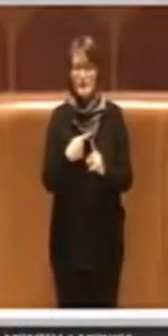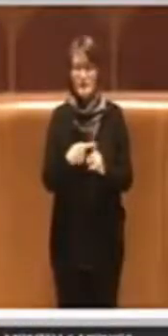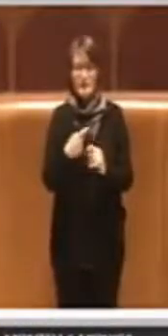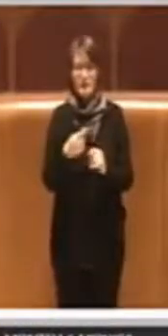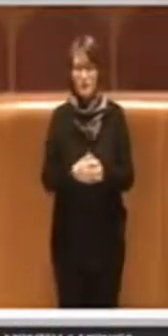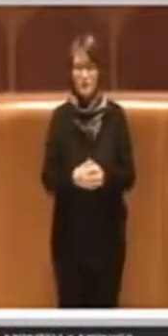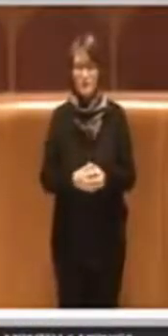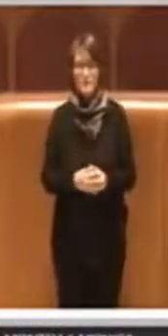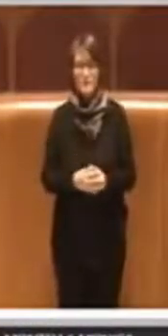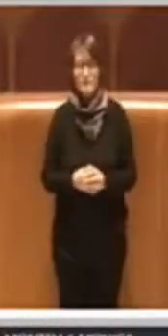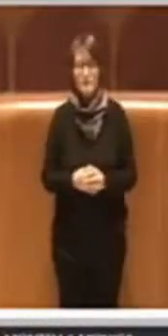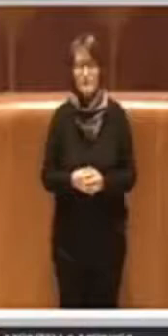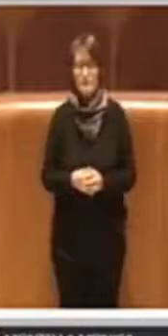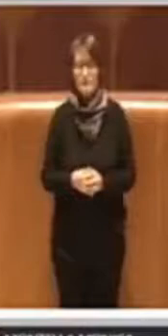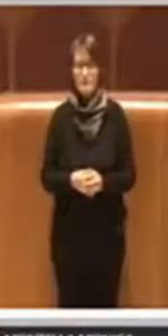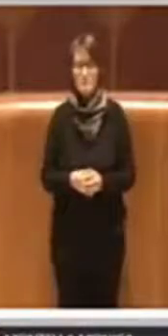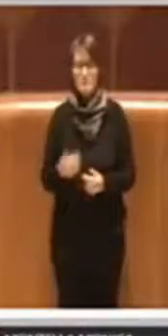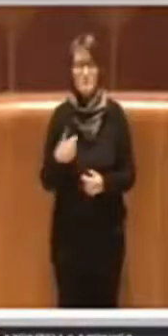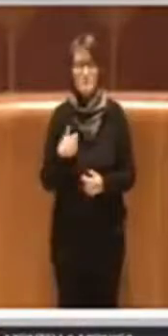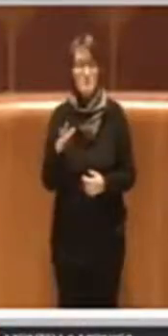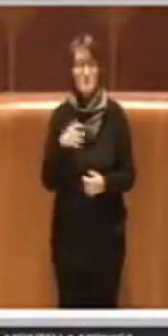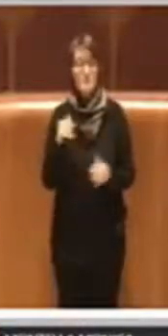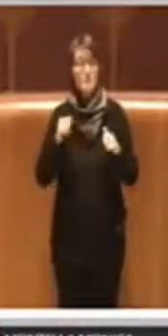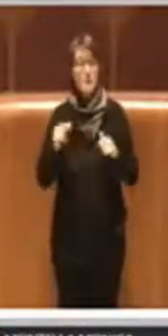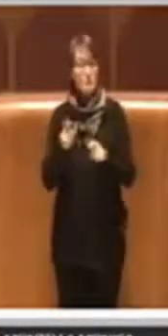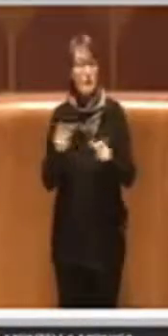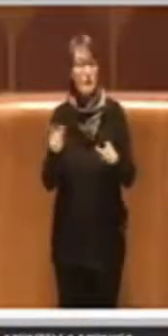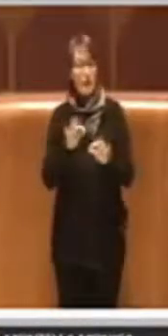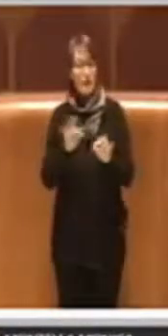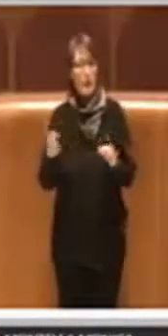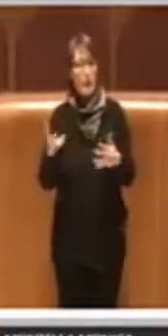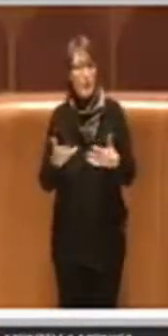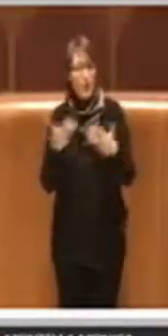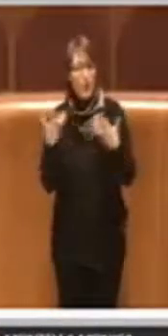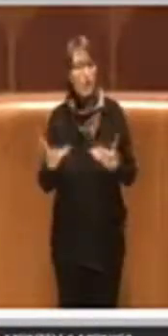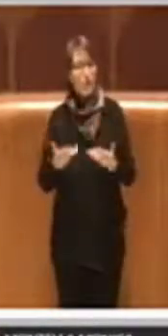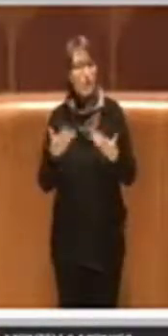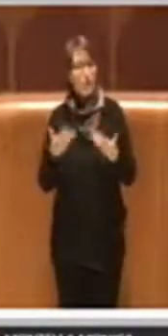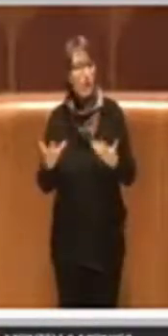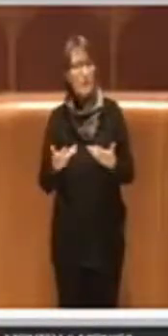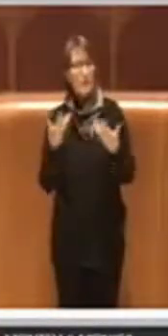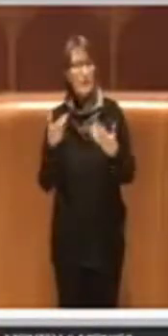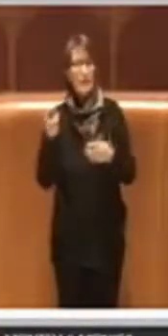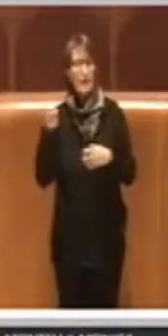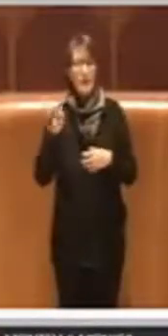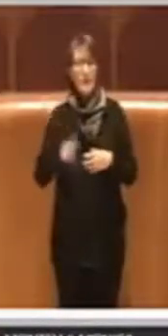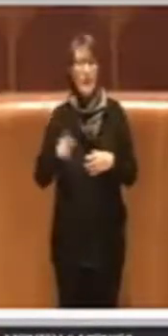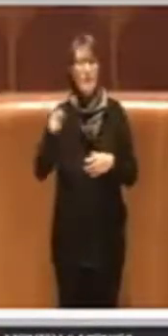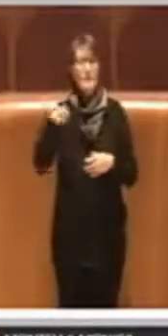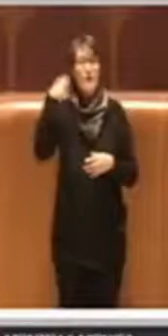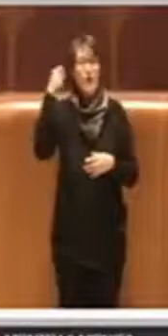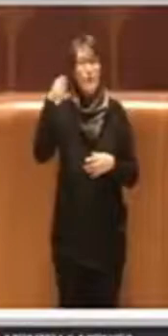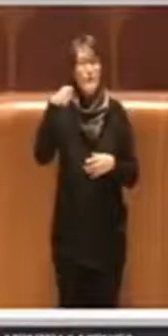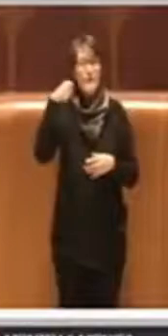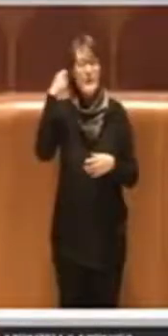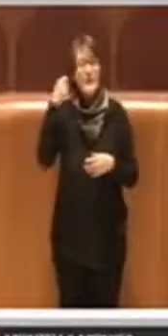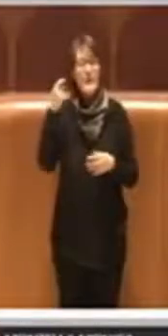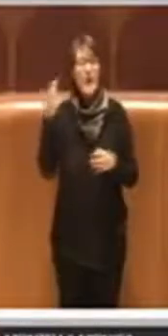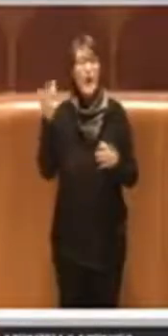io ho anche dei cittadini che sono molto contenti di questo, anche perché adesso i video vengono pubblicati